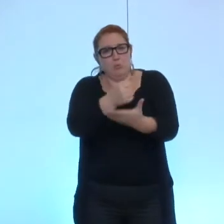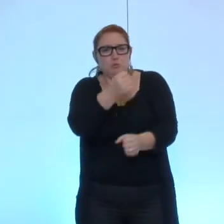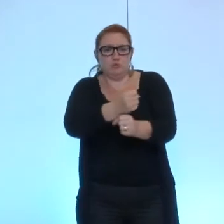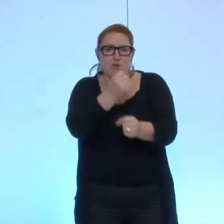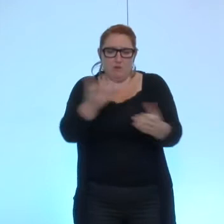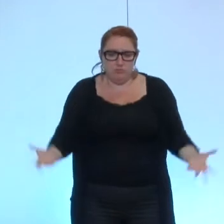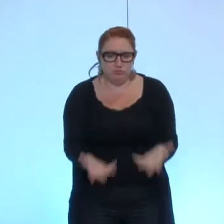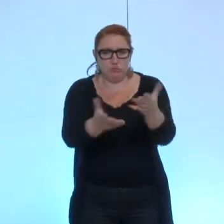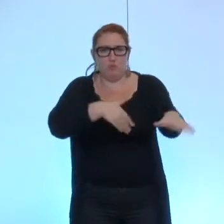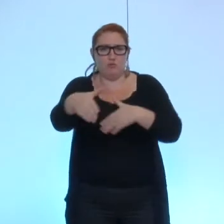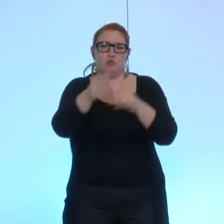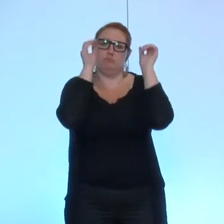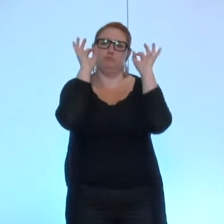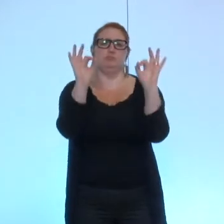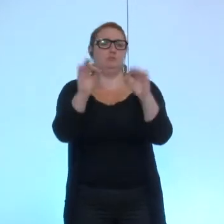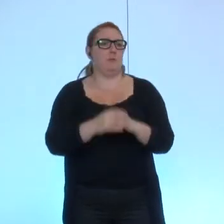correctement